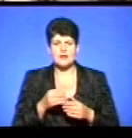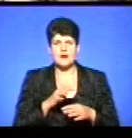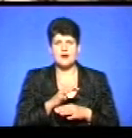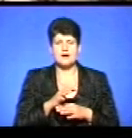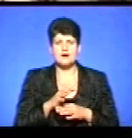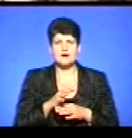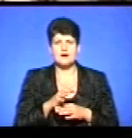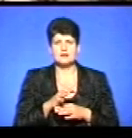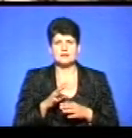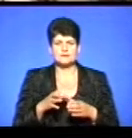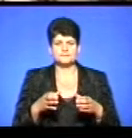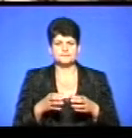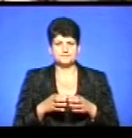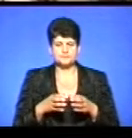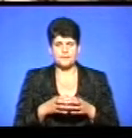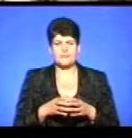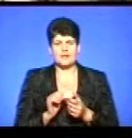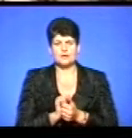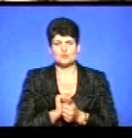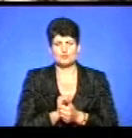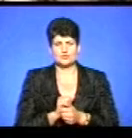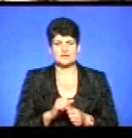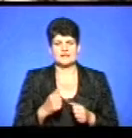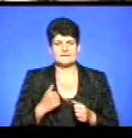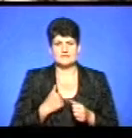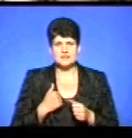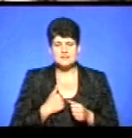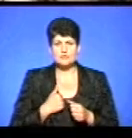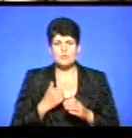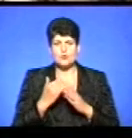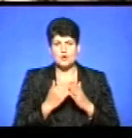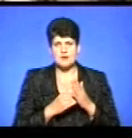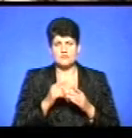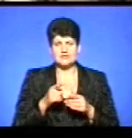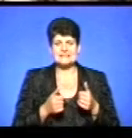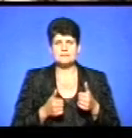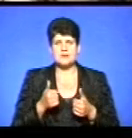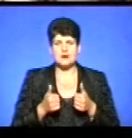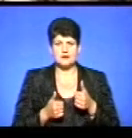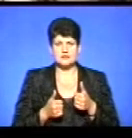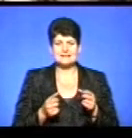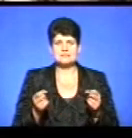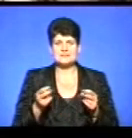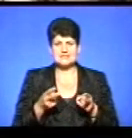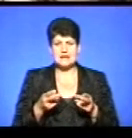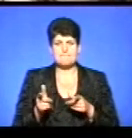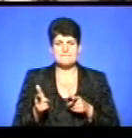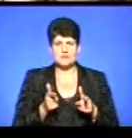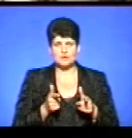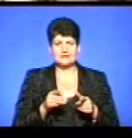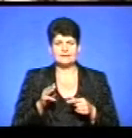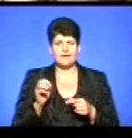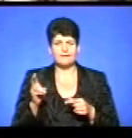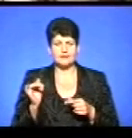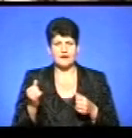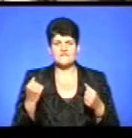батарею серед команд Сухопутних військ Збройних сил України. У програмі вони змагалися спеціальні підготовці, в тактиці,